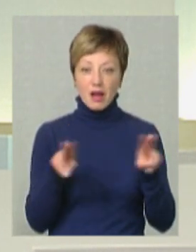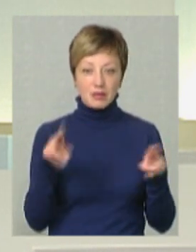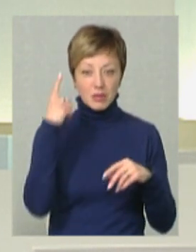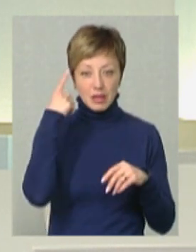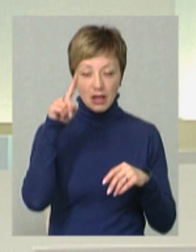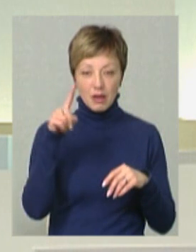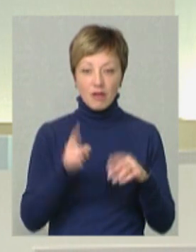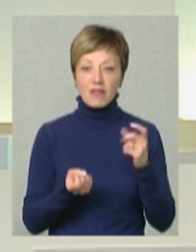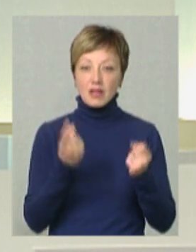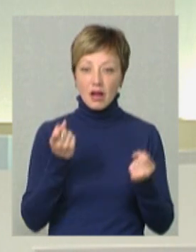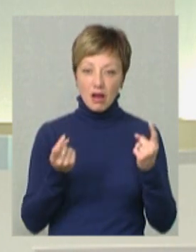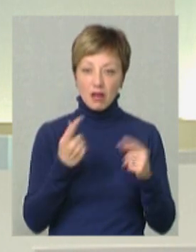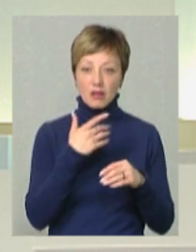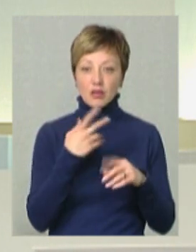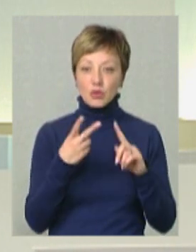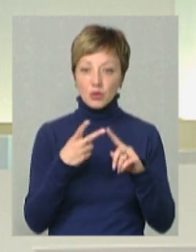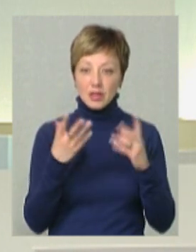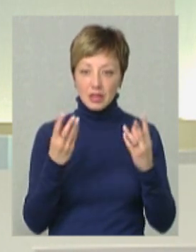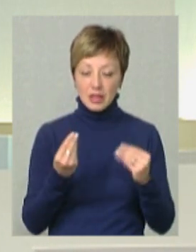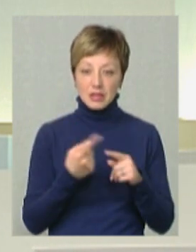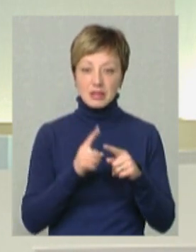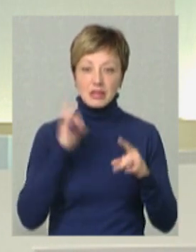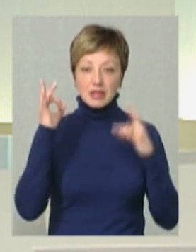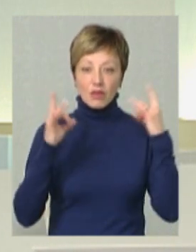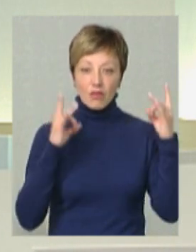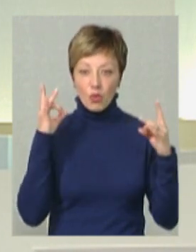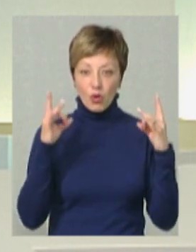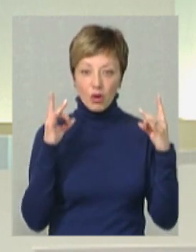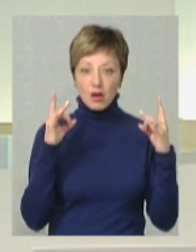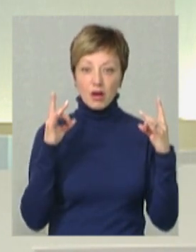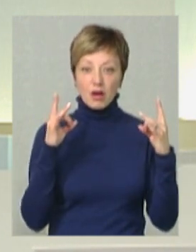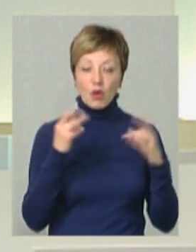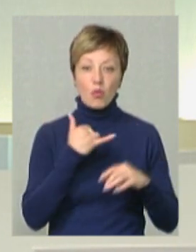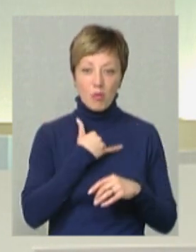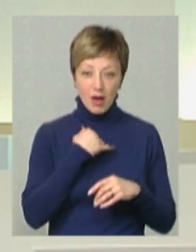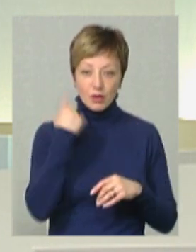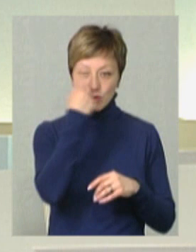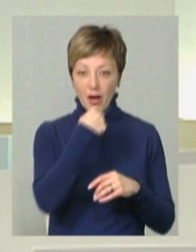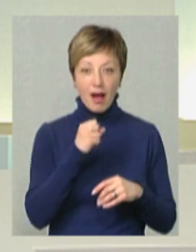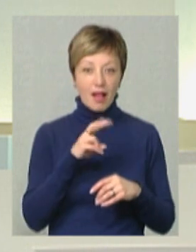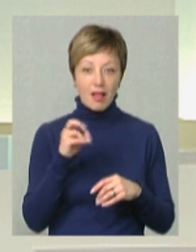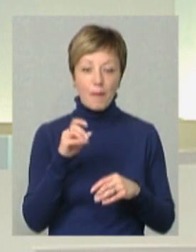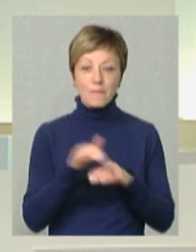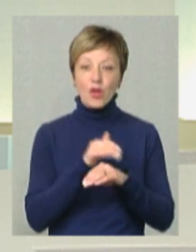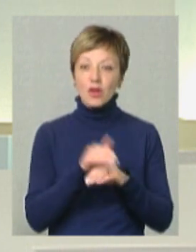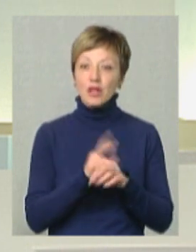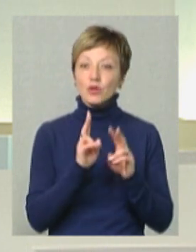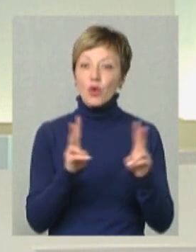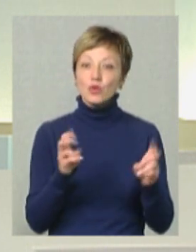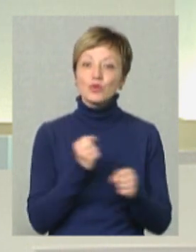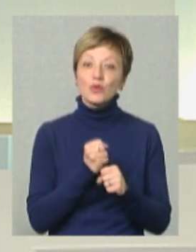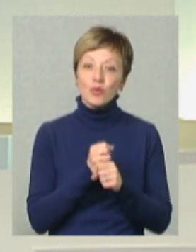ідея виникала на другий день цих повітряних тривог і у мене особисто, але молодець той, хто